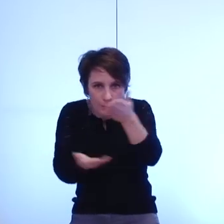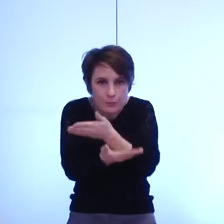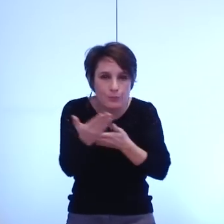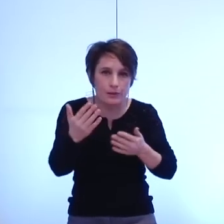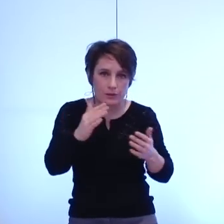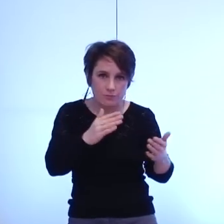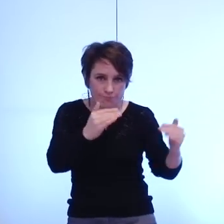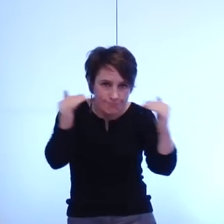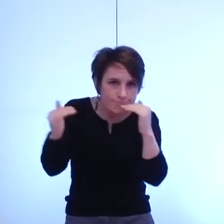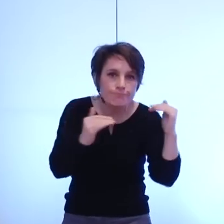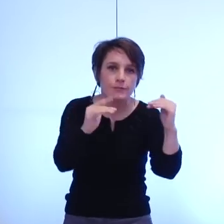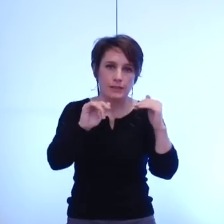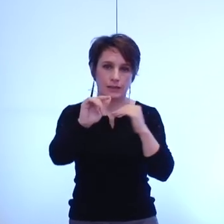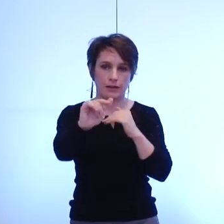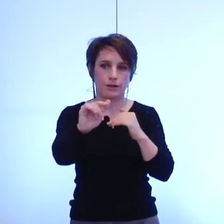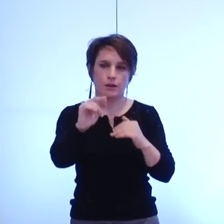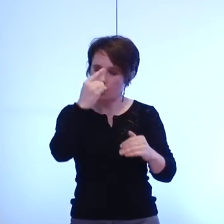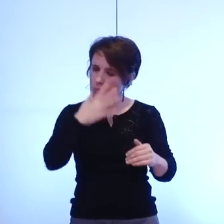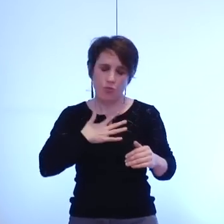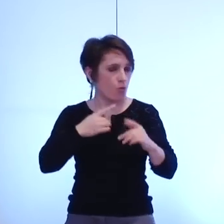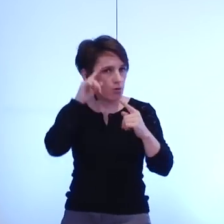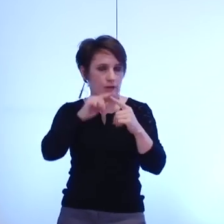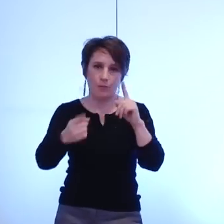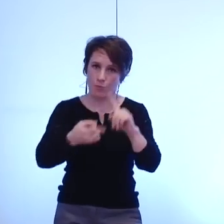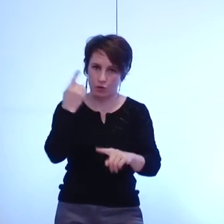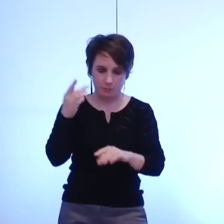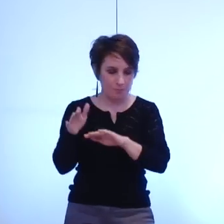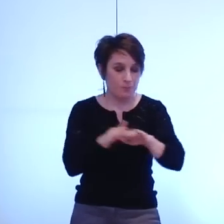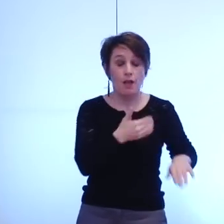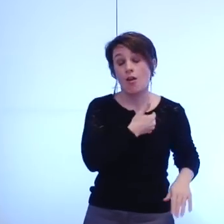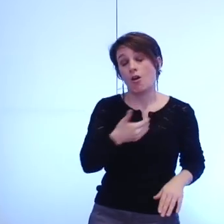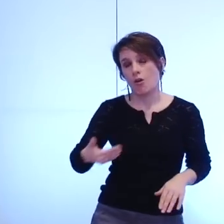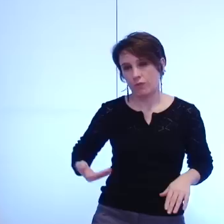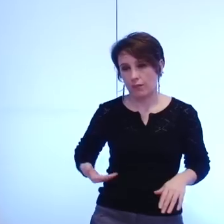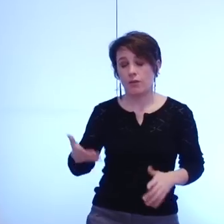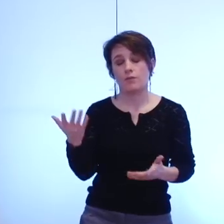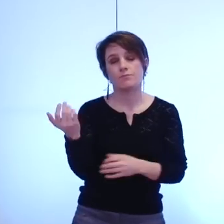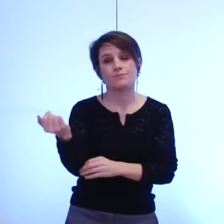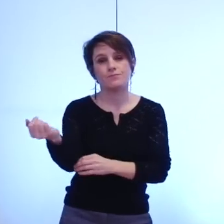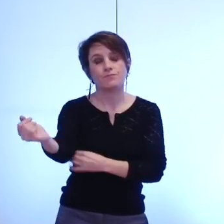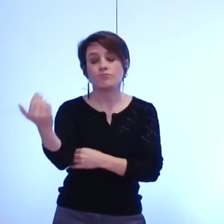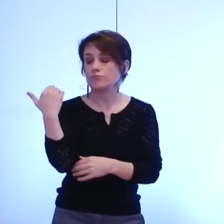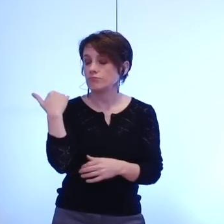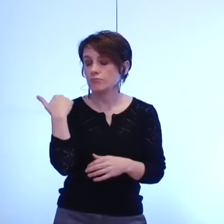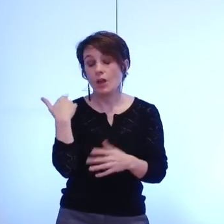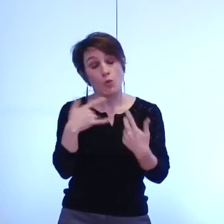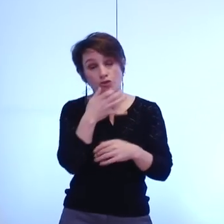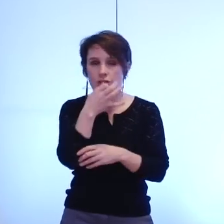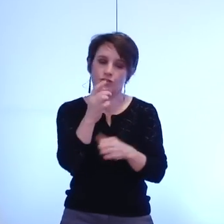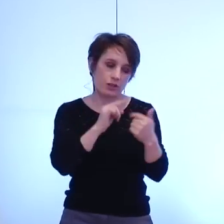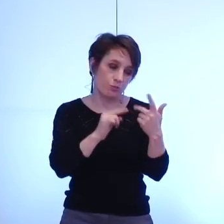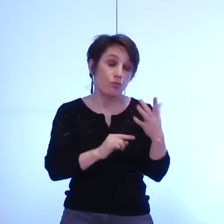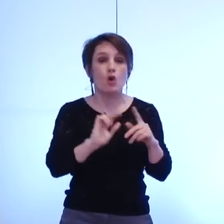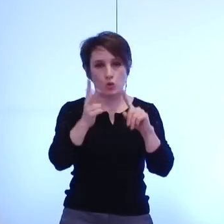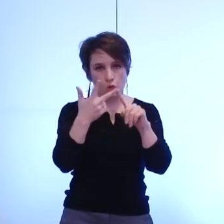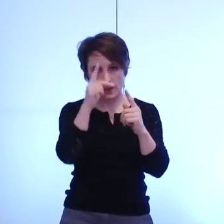c'est une question déterminante enfin et je l déjà évoqué au travers d'un certain nombre de points le troisième